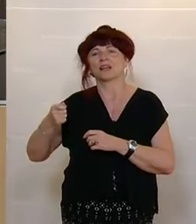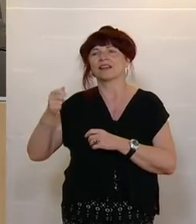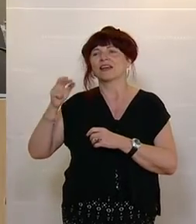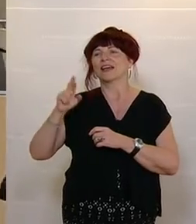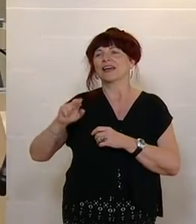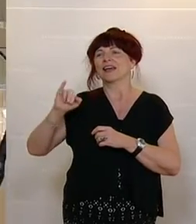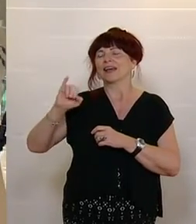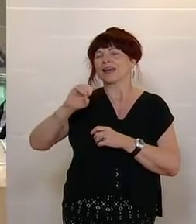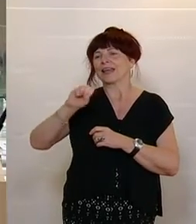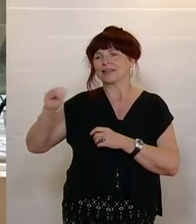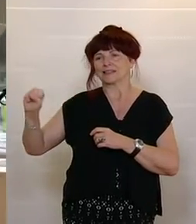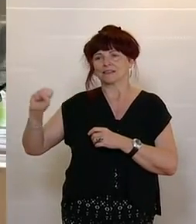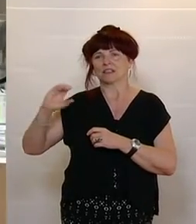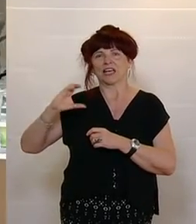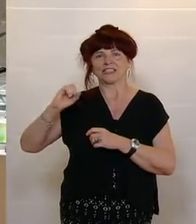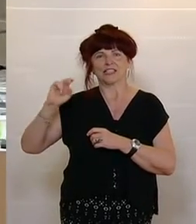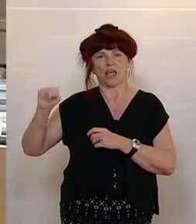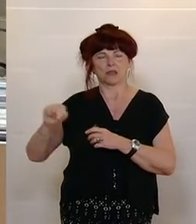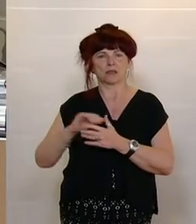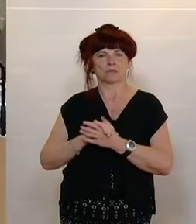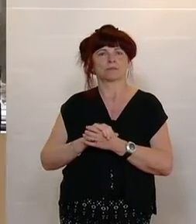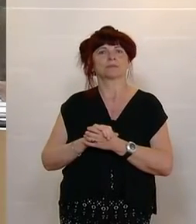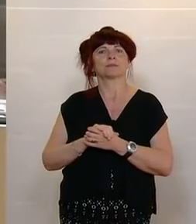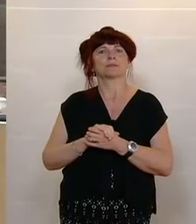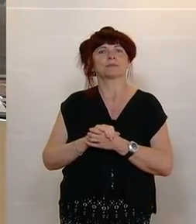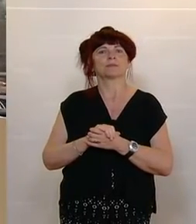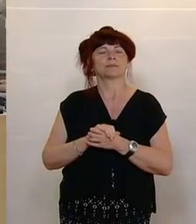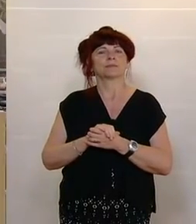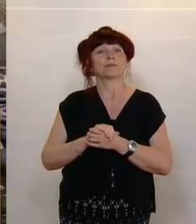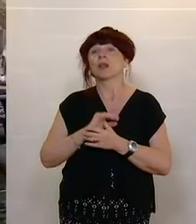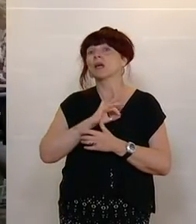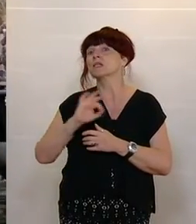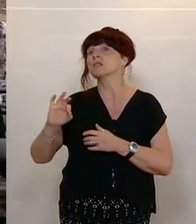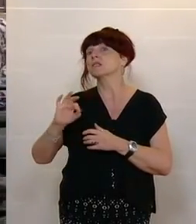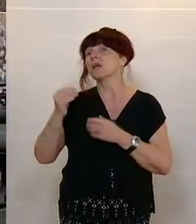ÖVP. Und generell sei es schwierig, eine Grenze zu ziehen, wer mit dem Corona-Bonus belohnt werden soll.